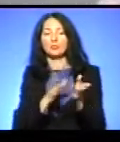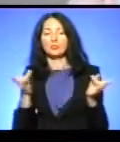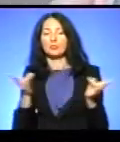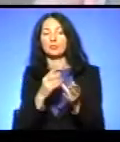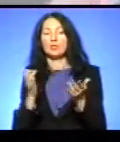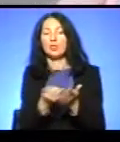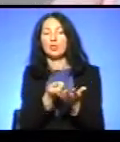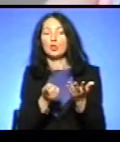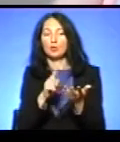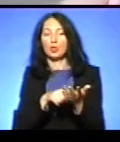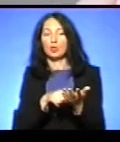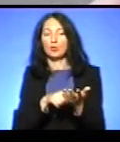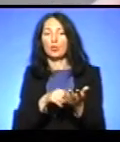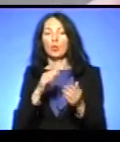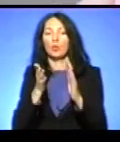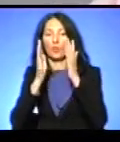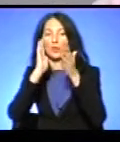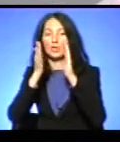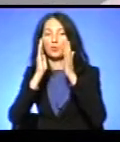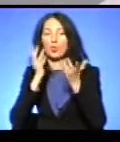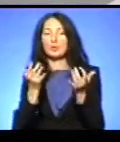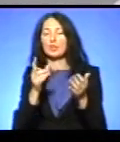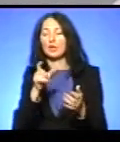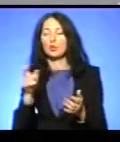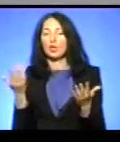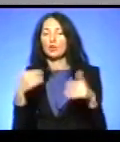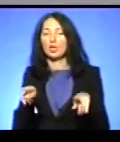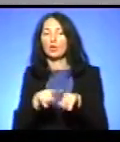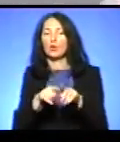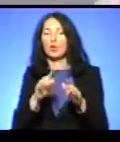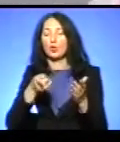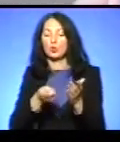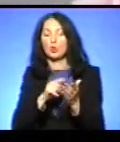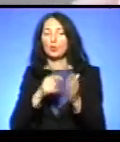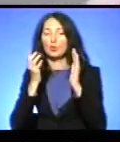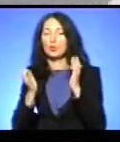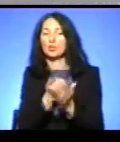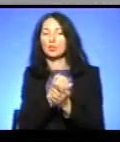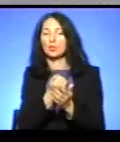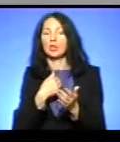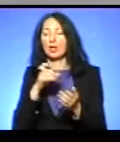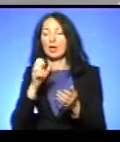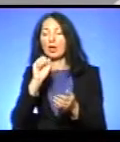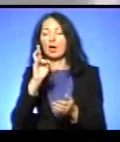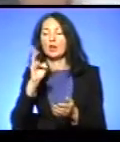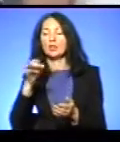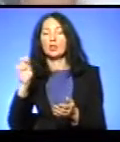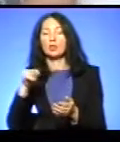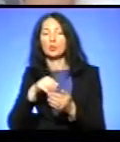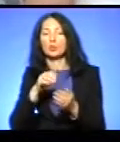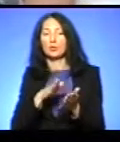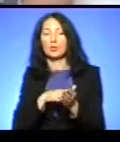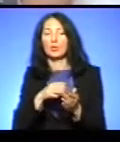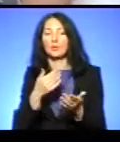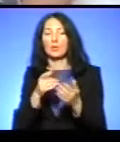сторінку на сторінці у Фейсбук. Скільки людей вже таку сторінку знайшли і янекету заповнили? На даний момент близько 300